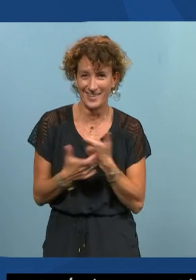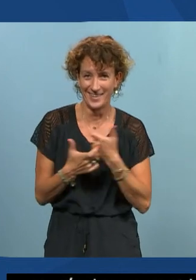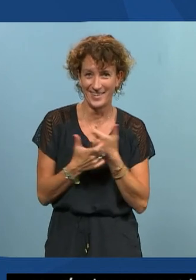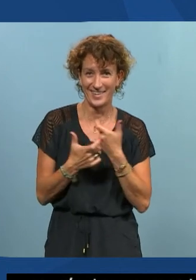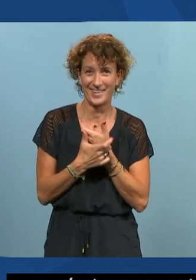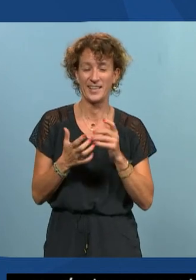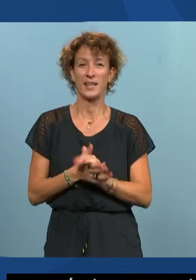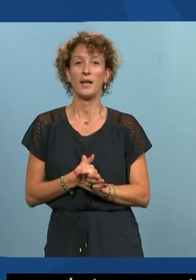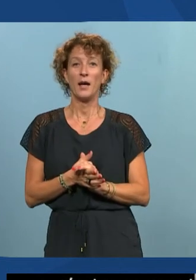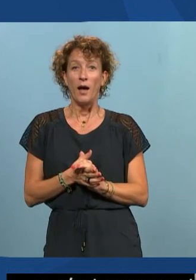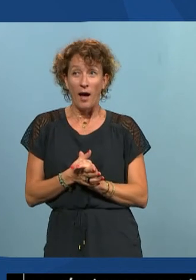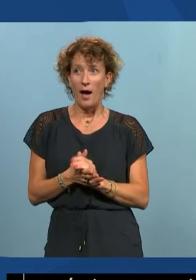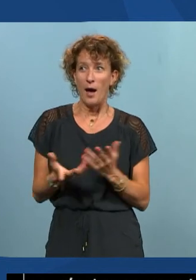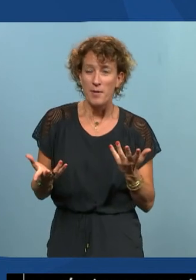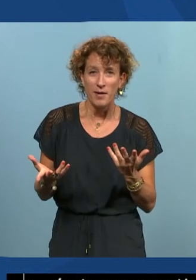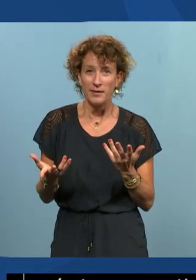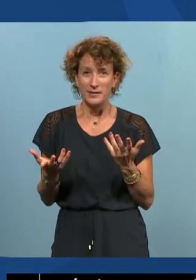oh oui tu me laisses pas c'est court